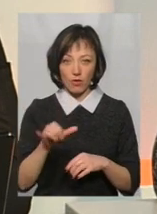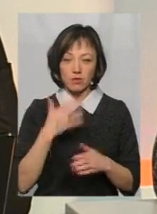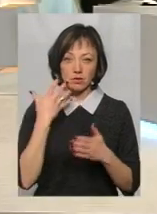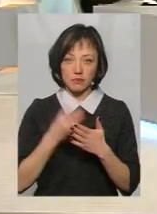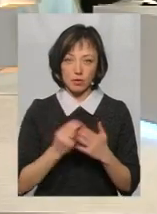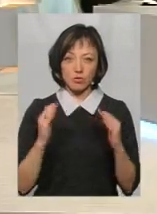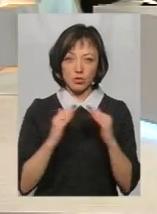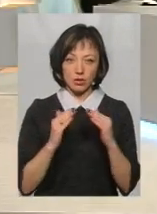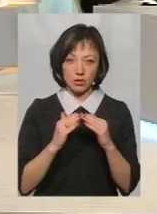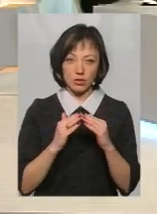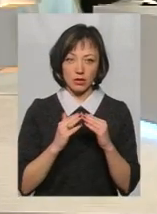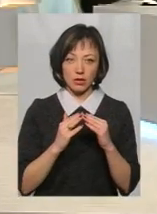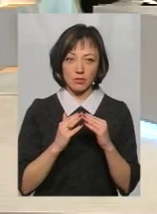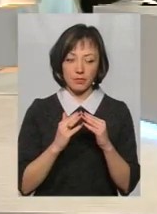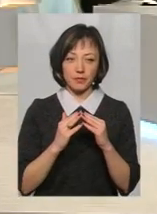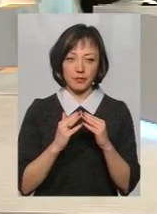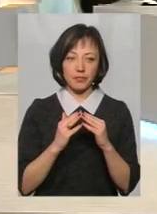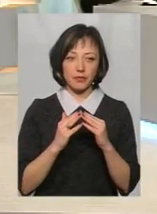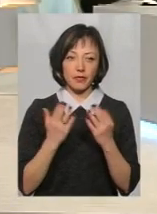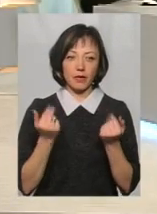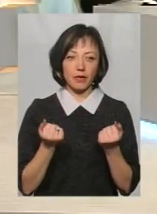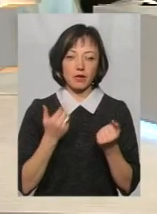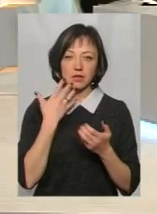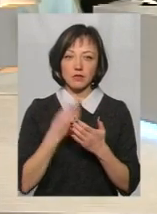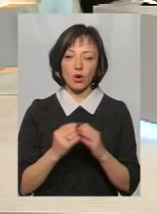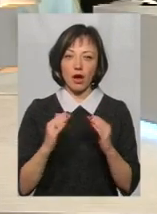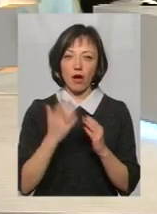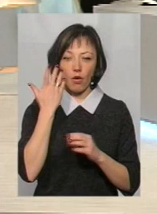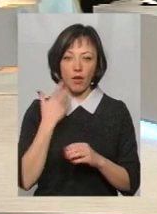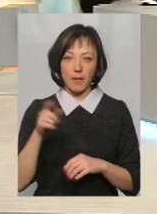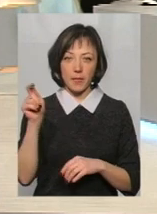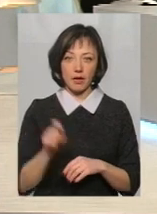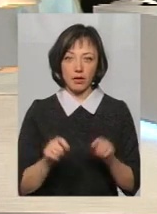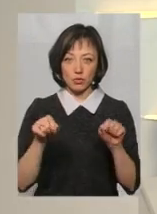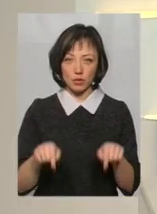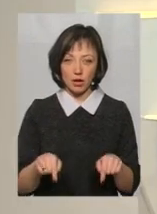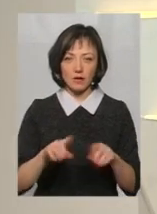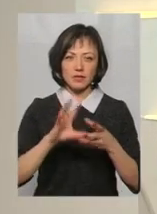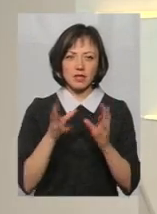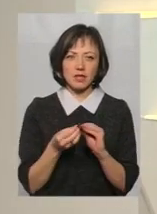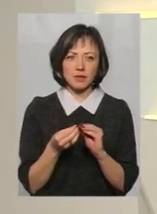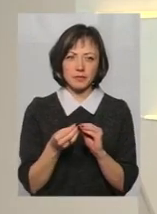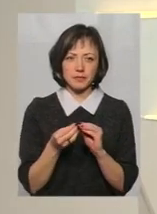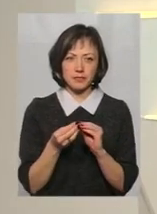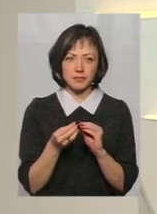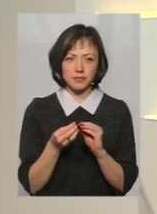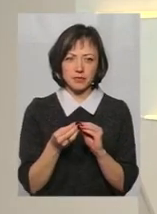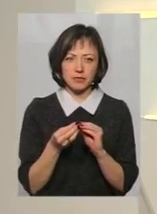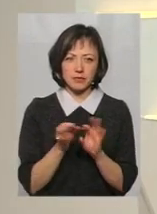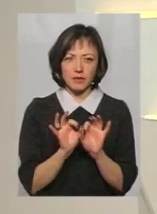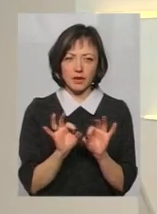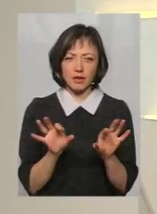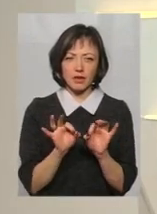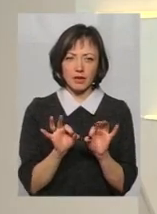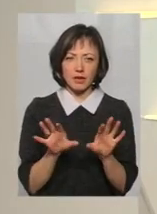свій будинок? Своя хата, так. Ага. Тобто, ви коли приїхали сюди... Взагалі, ну, розкажіть,